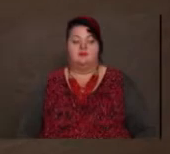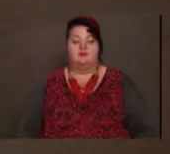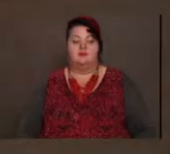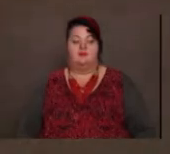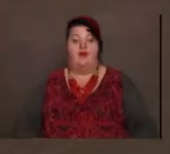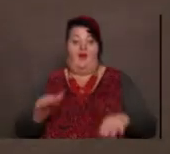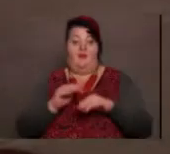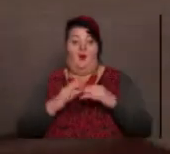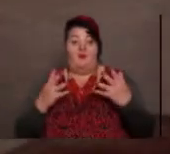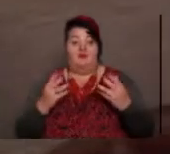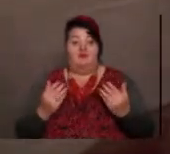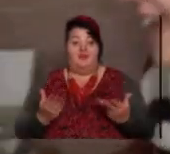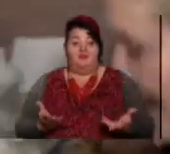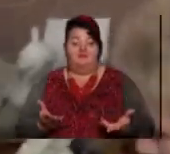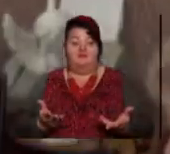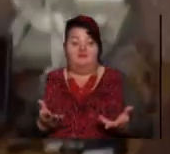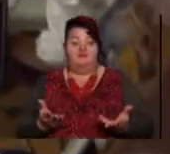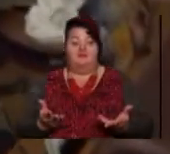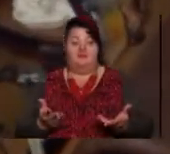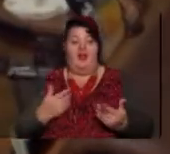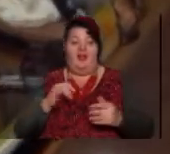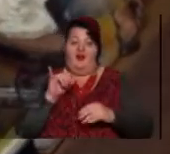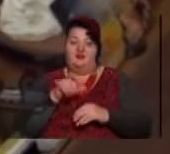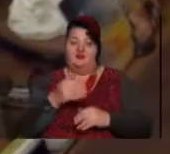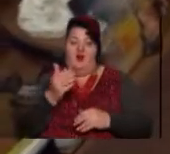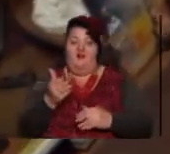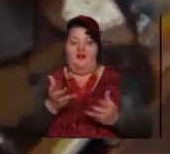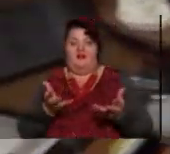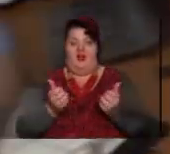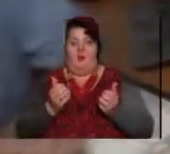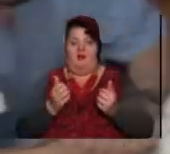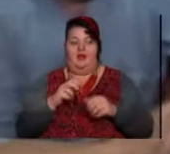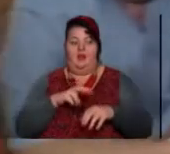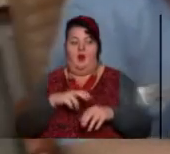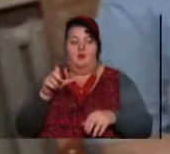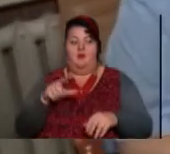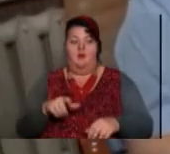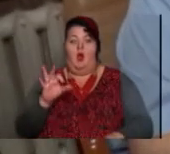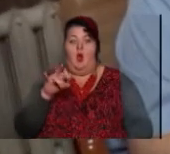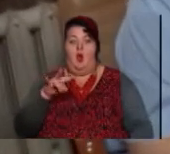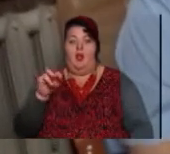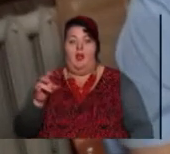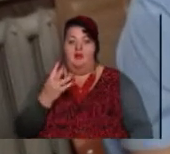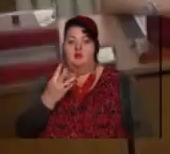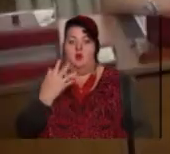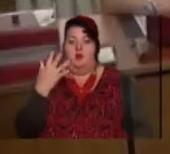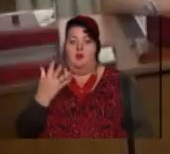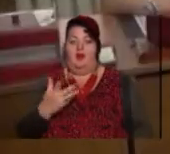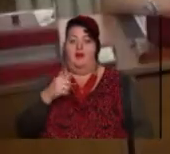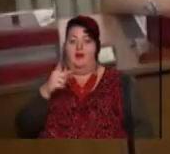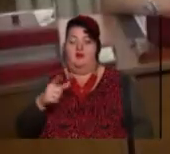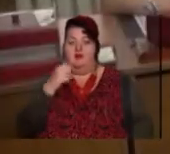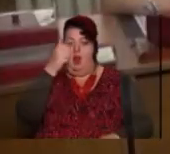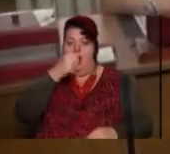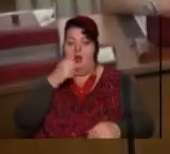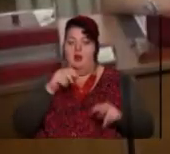Добрий день. Добрий день. Дякую вас. Дякую. Олені 45. Вона рік на обліку у лікаря в онкологічному